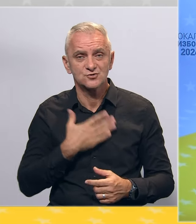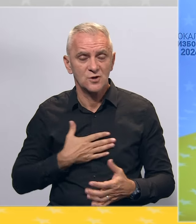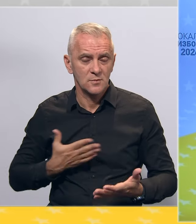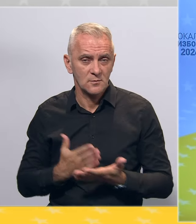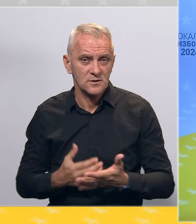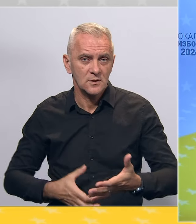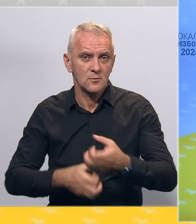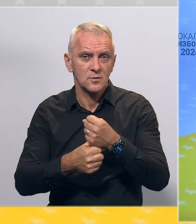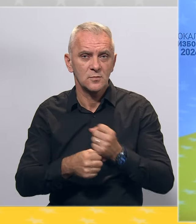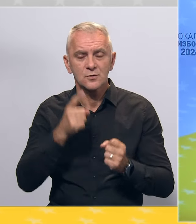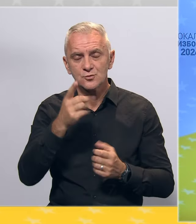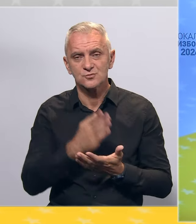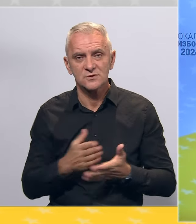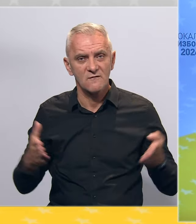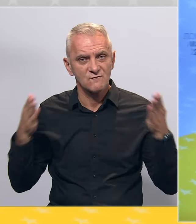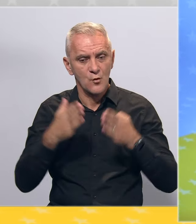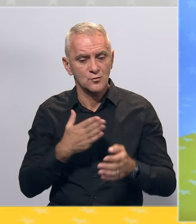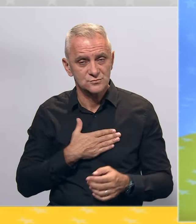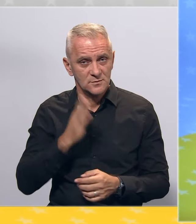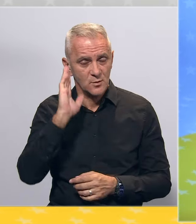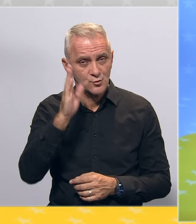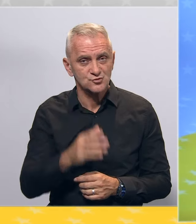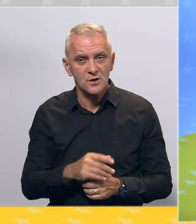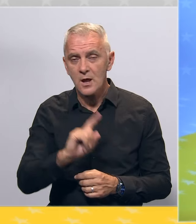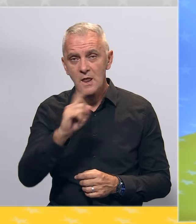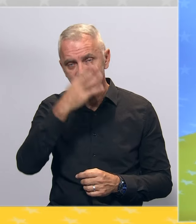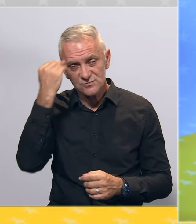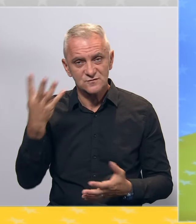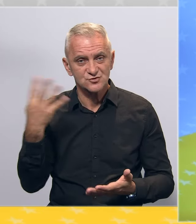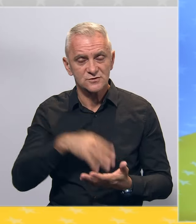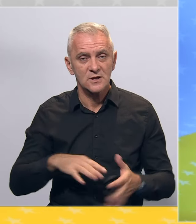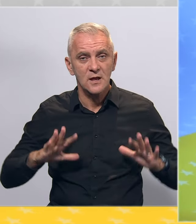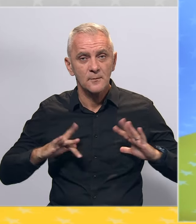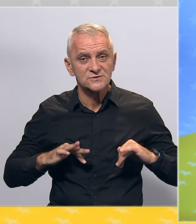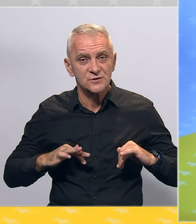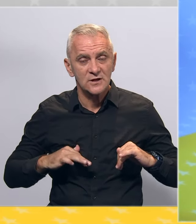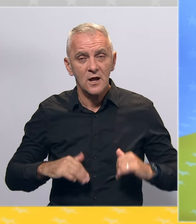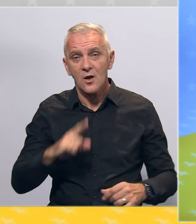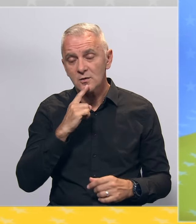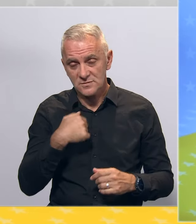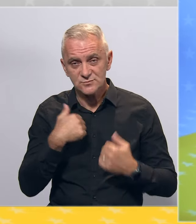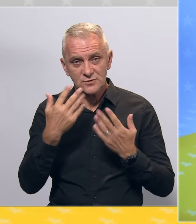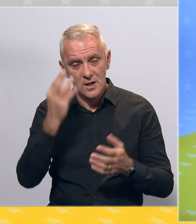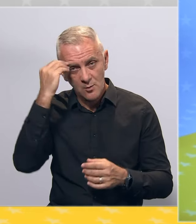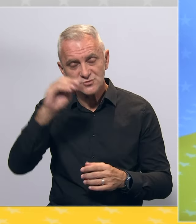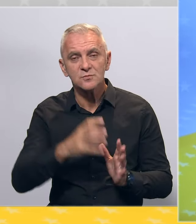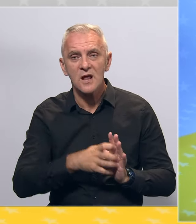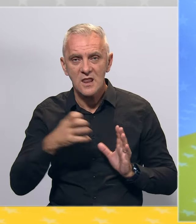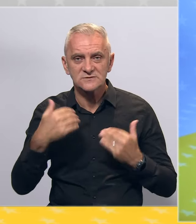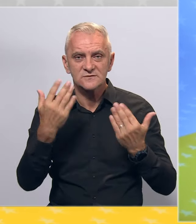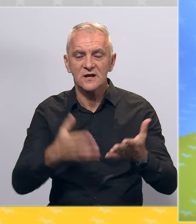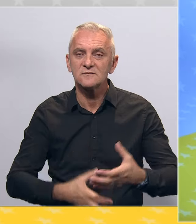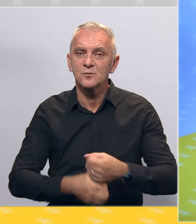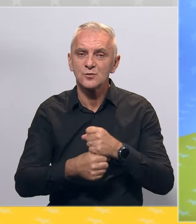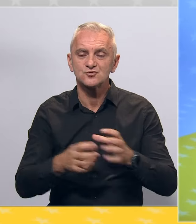jer upravo će ono biti fokus našeg budućeg razdoblja. Ali nećemo zaboraviti ni 4000 namotravničkih umiravljenika, jer smo dali objećanje kako ćemo nastaviti pružati